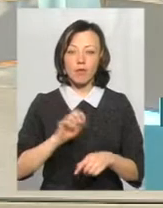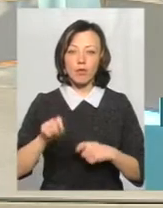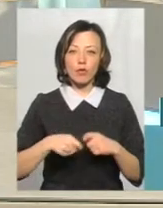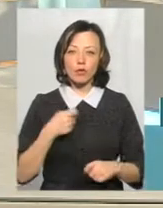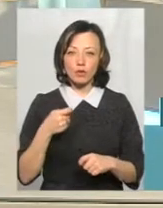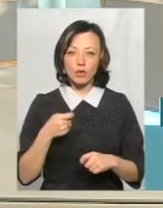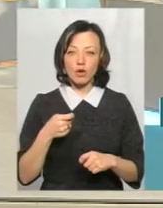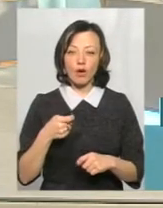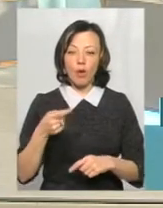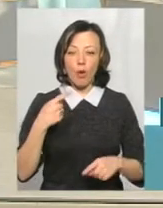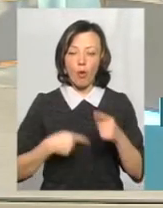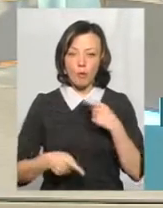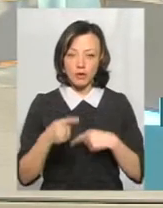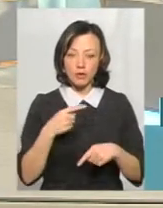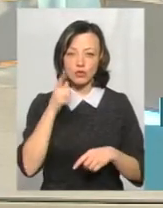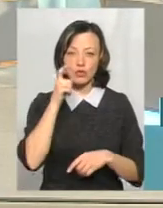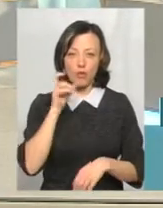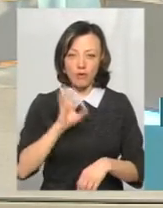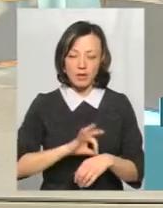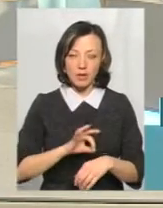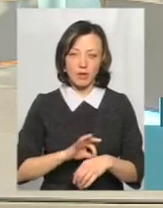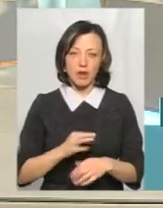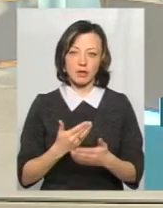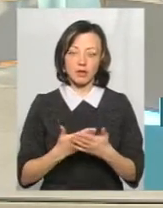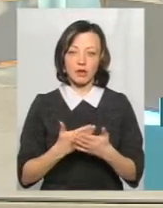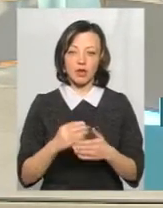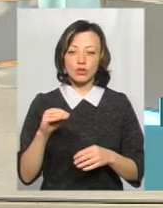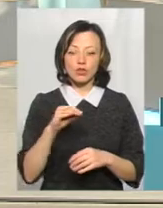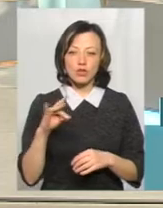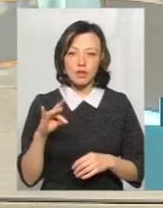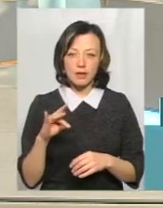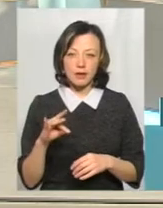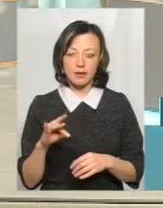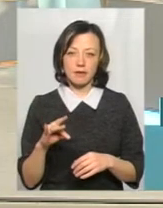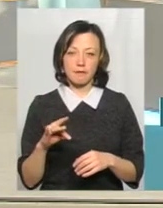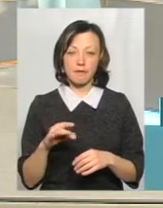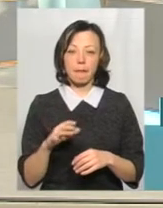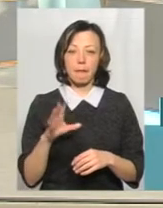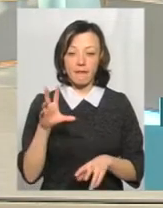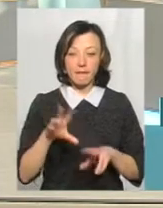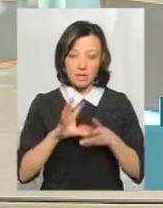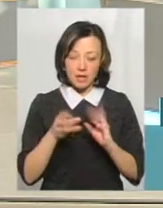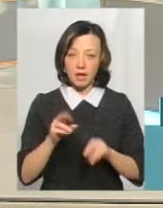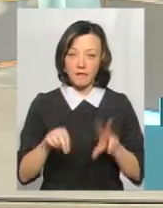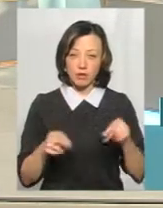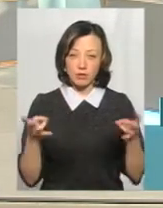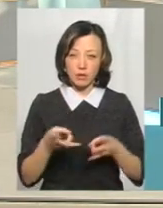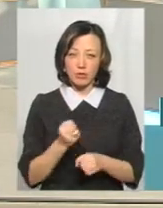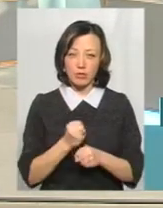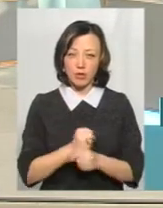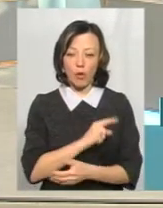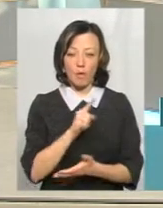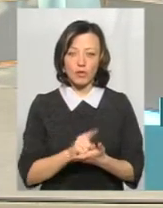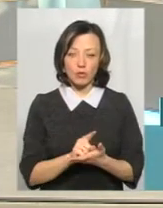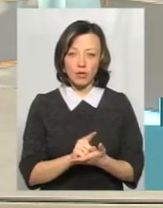обміну, а саме цукровий діабет з ожирінням. Ну і взагалі вважається, що це потрібно робити обов